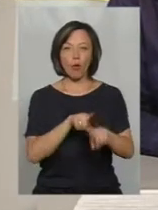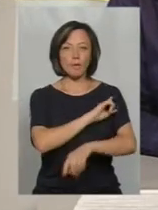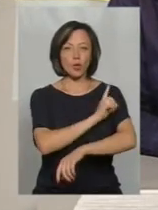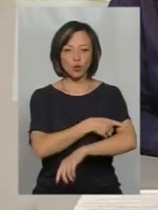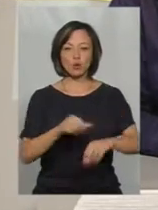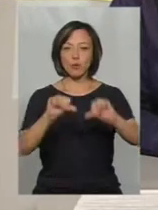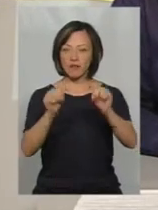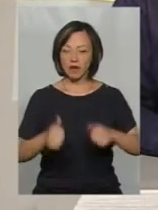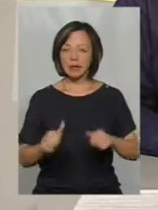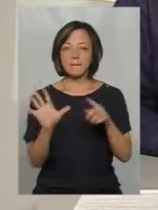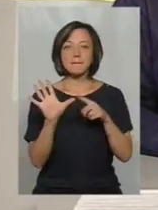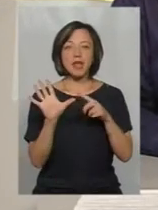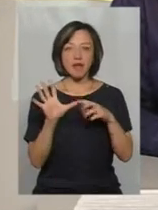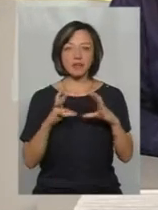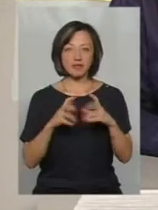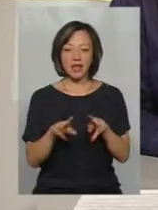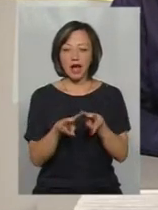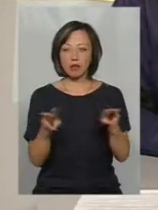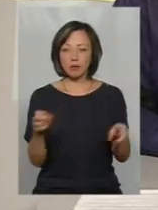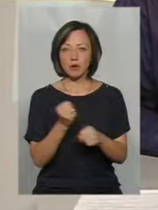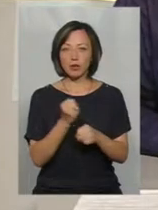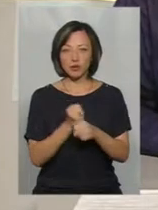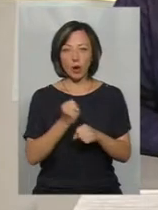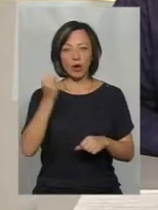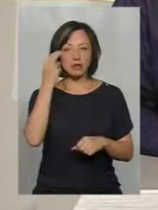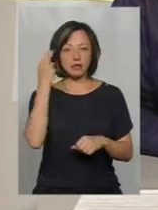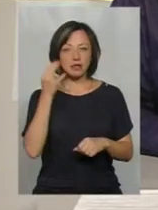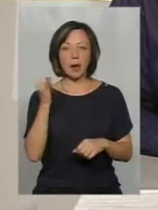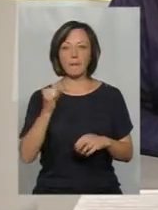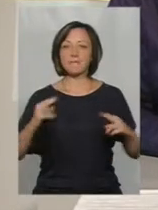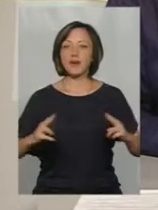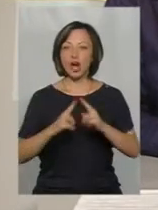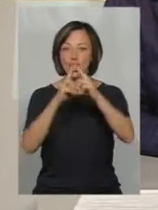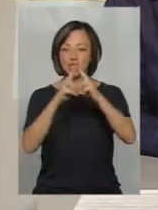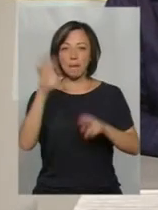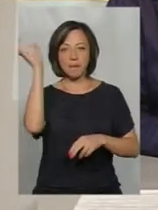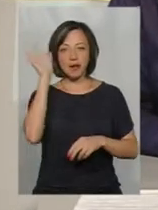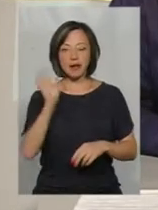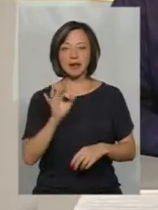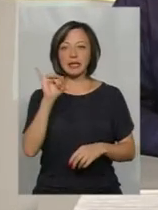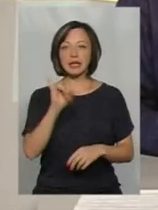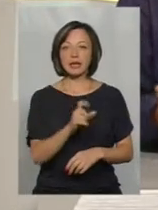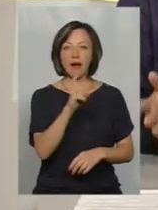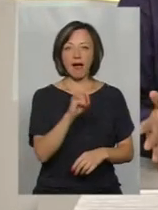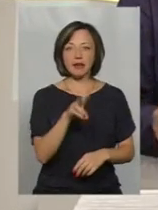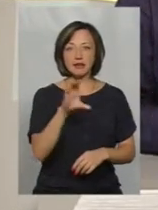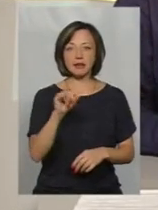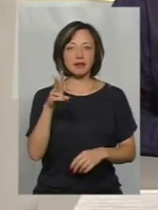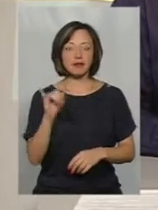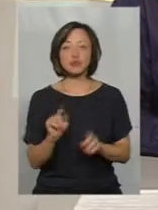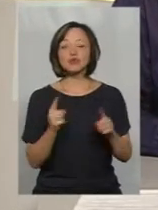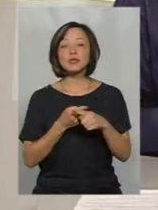та модифікації п'ята у світі. Аналогічні працюють у Гонконзі, Парижі, Берліні та Хельсінкі. Отож, що це